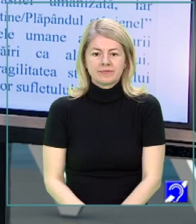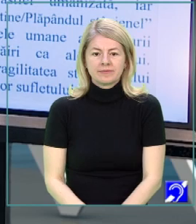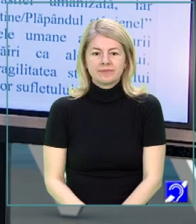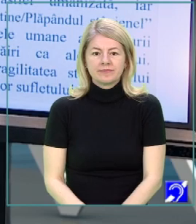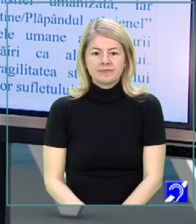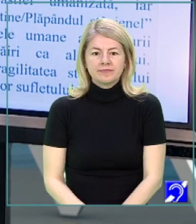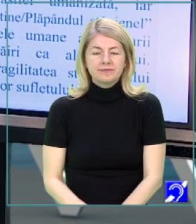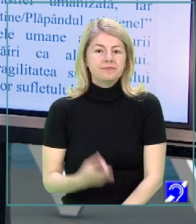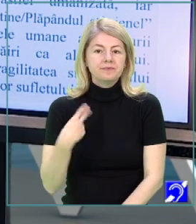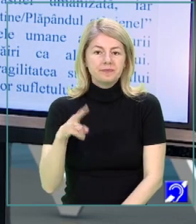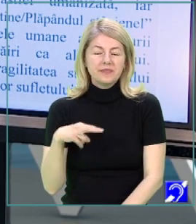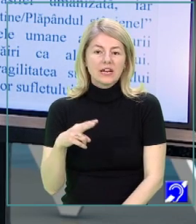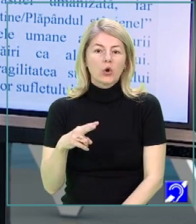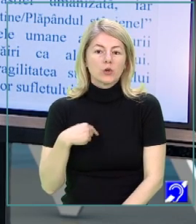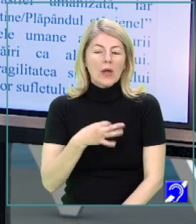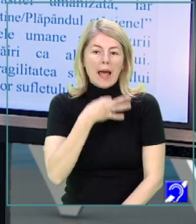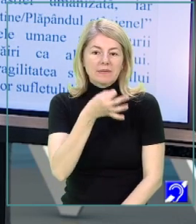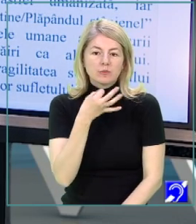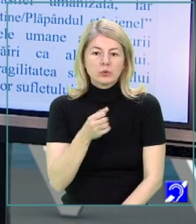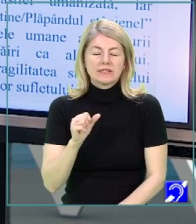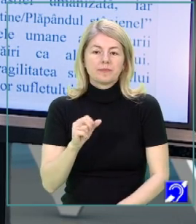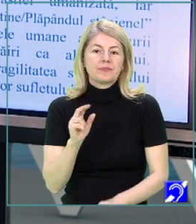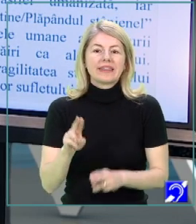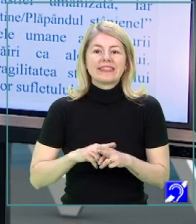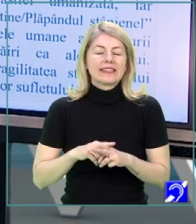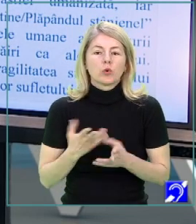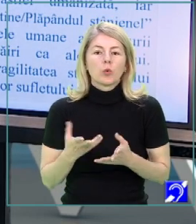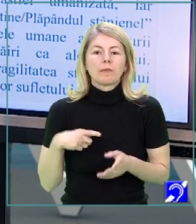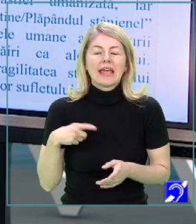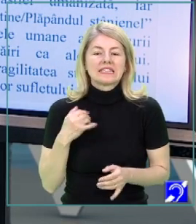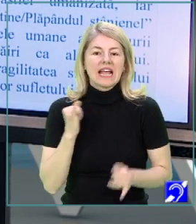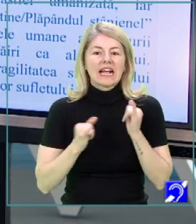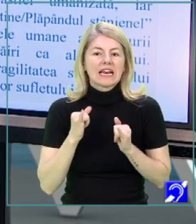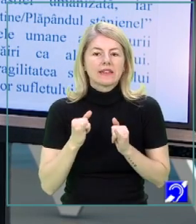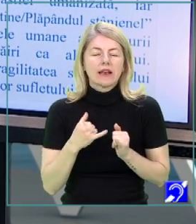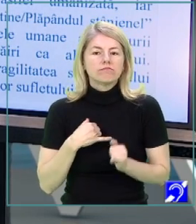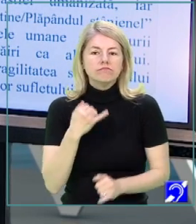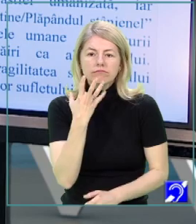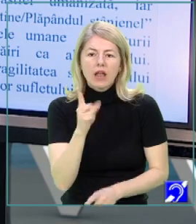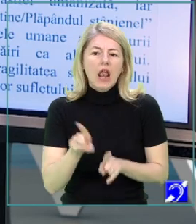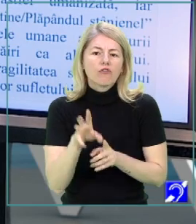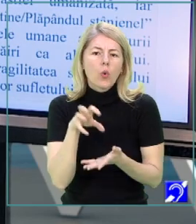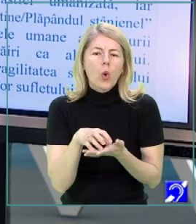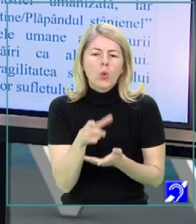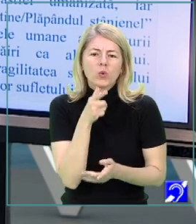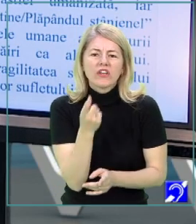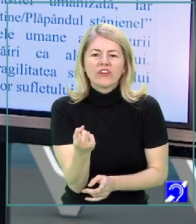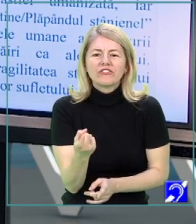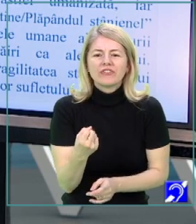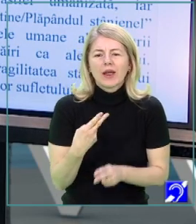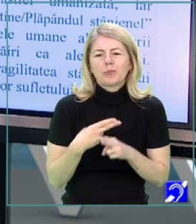În continuare, am spus despre grădină, că este percepută, da? Ca un loc din care izvorăște